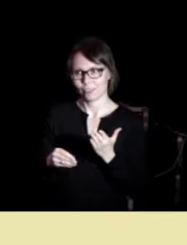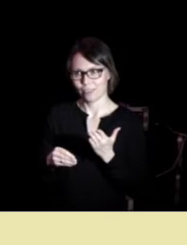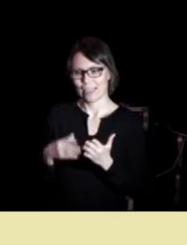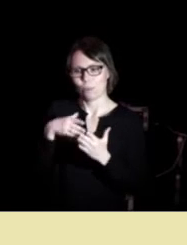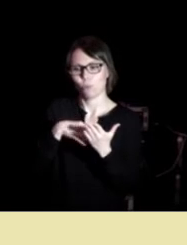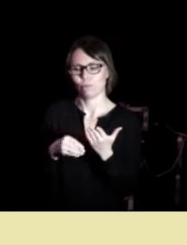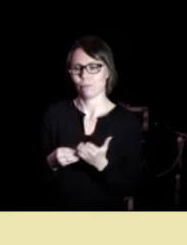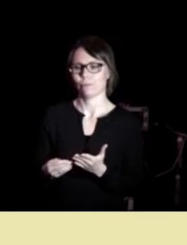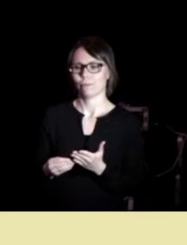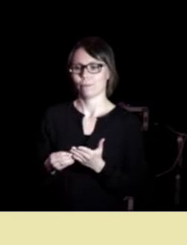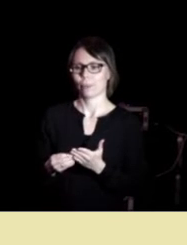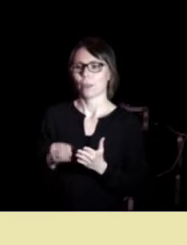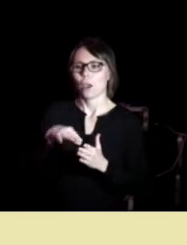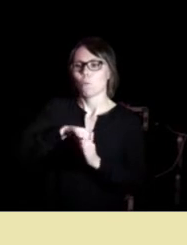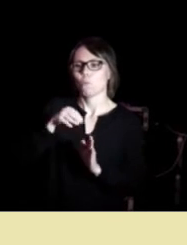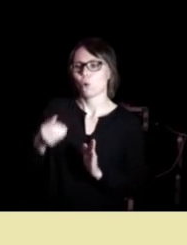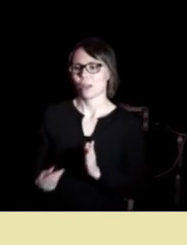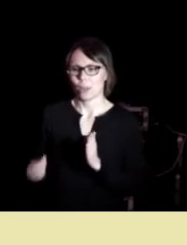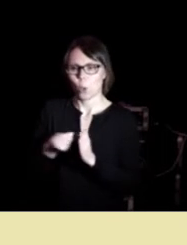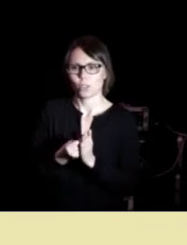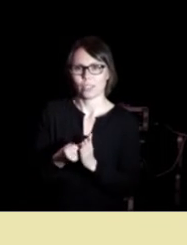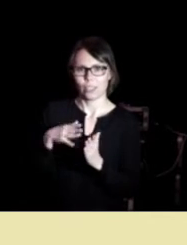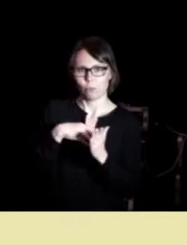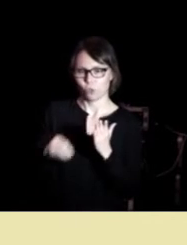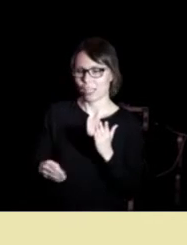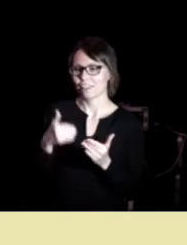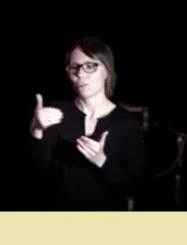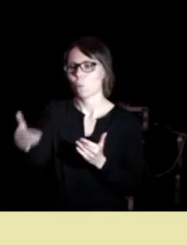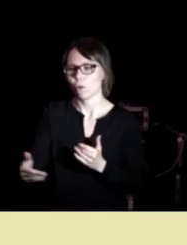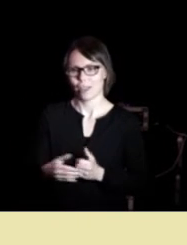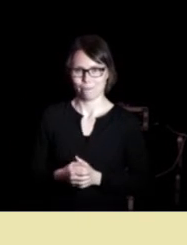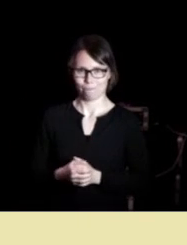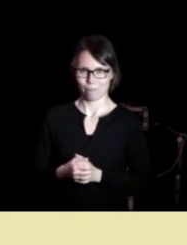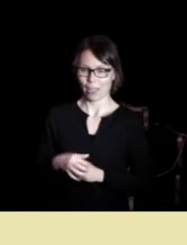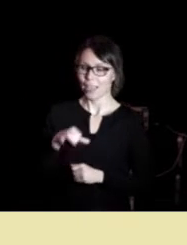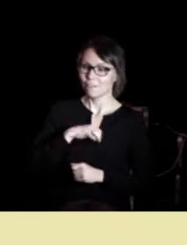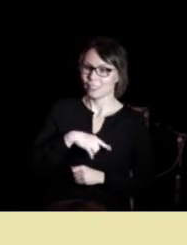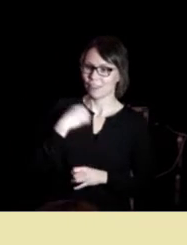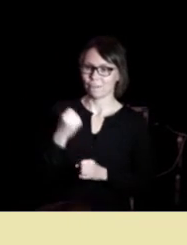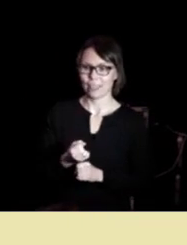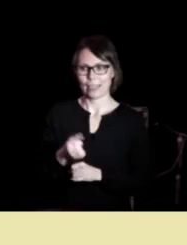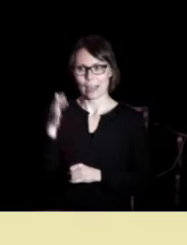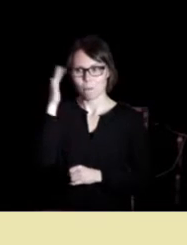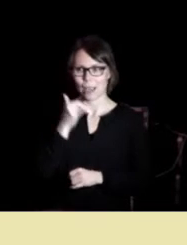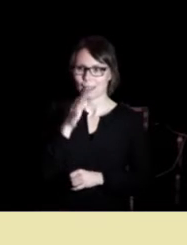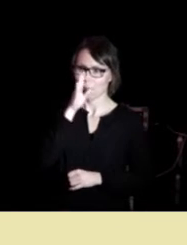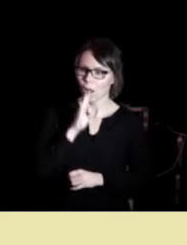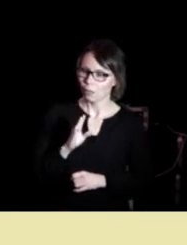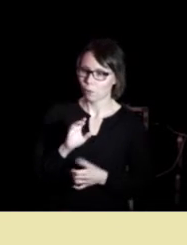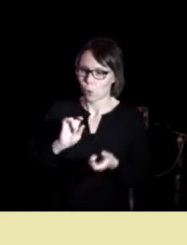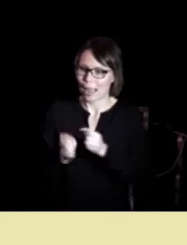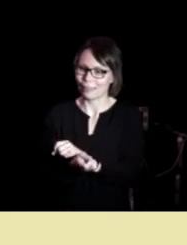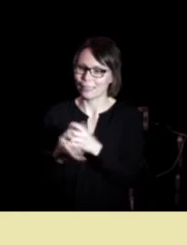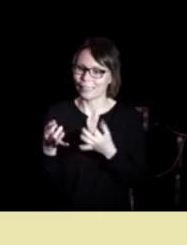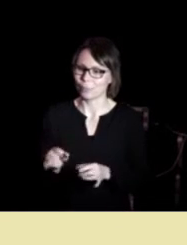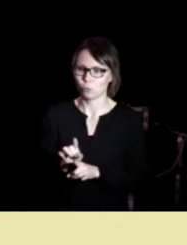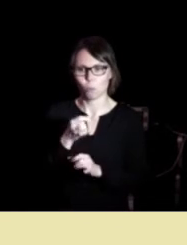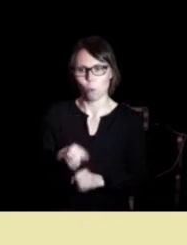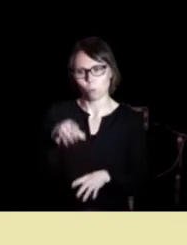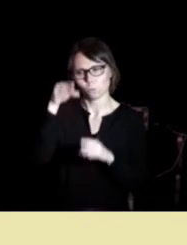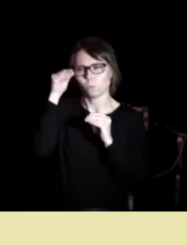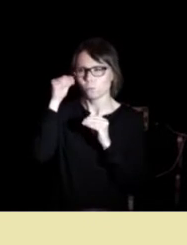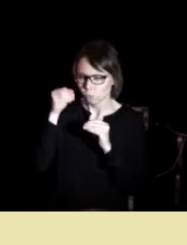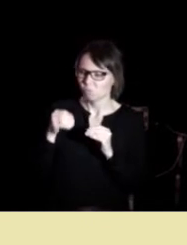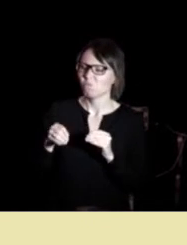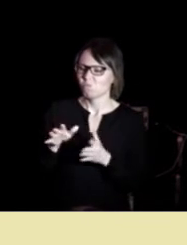pokkelkostnad til utdanning veiledning og forskning hvis vi virkelig mener alvor må endre tingenes tilstand må vi ta inn over oss at det tar